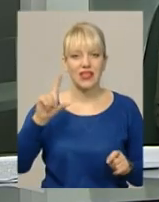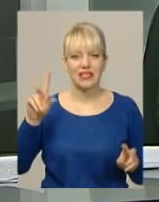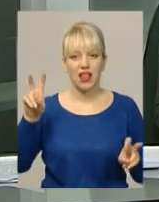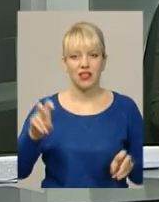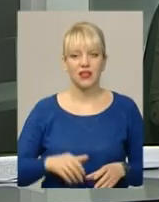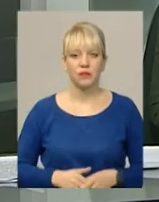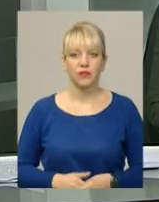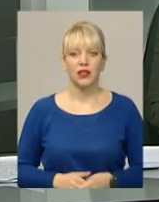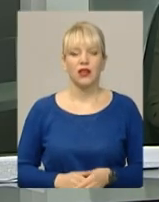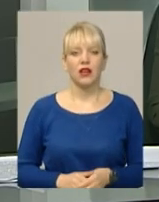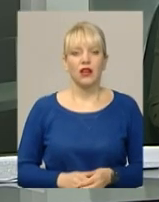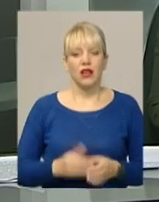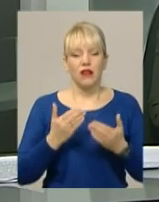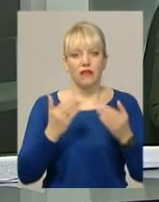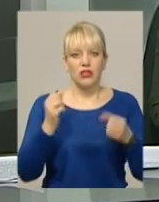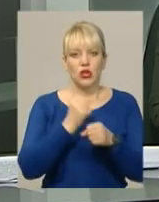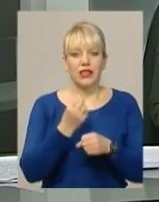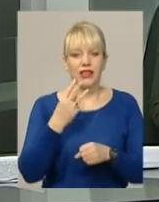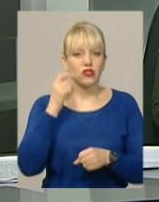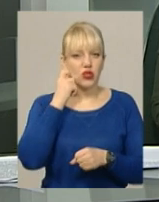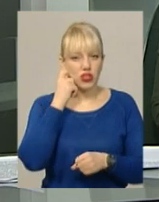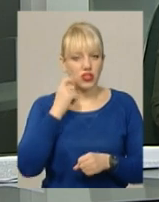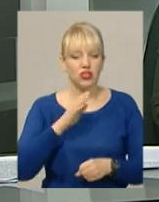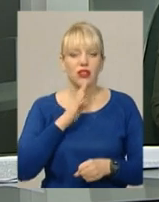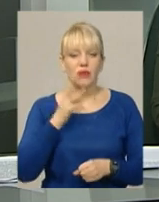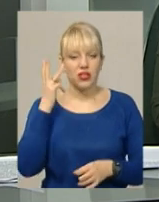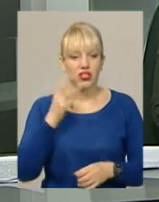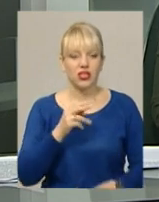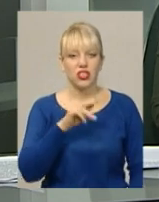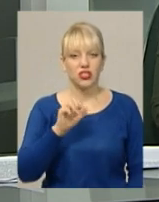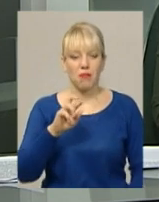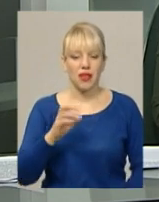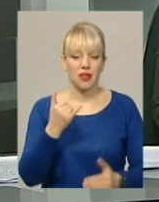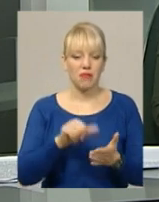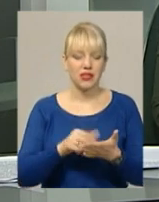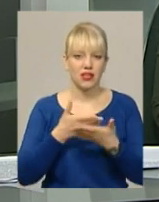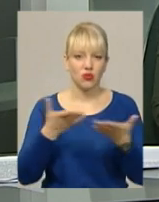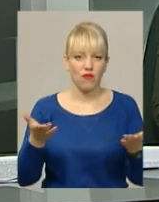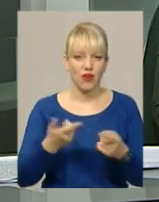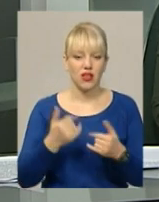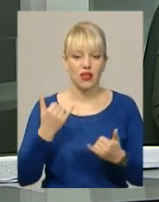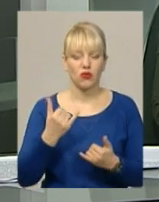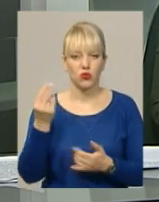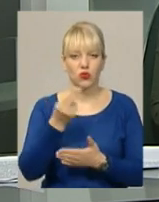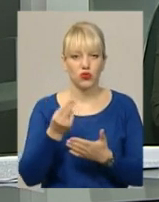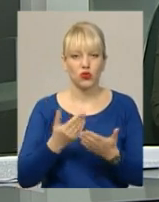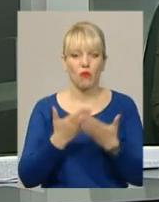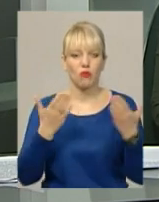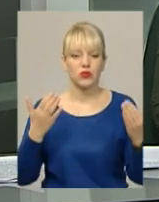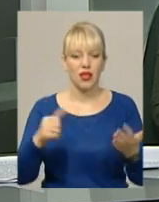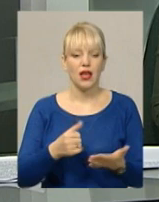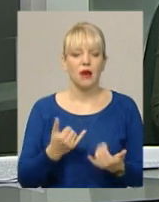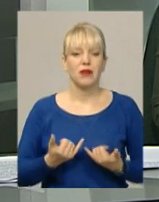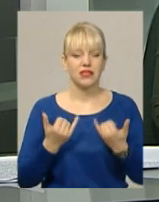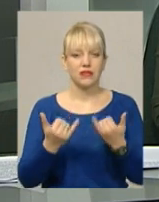Виставку робіт 13-річної хмельничанки Аріни Чабан «Жити мистецтвом» презентували сьогодні в обласному художньому музеї. Присвятили